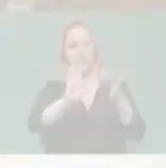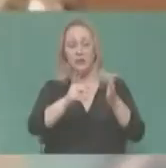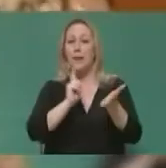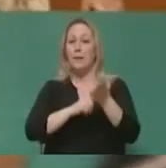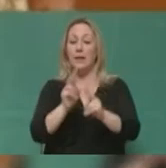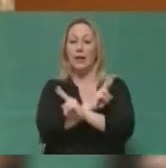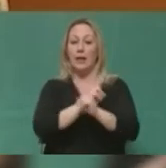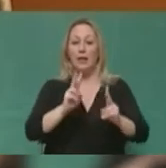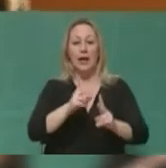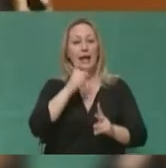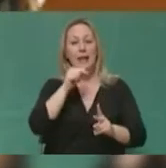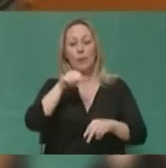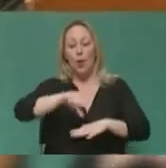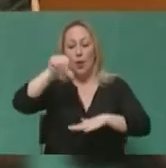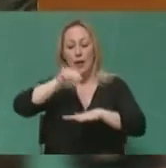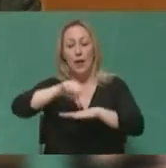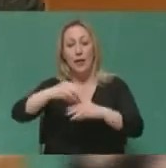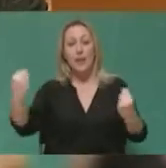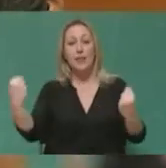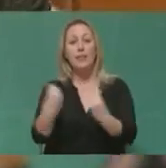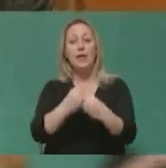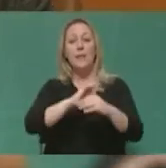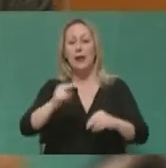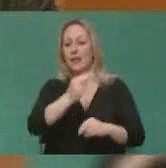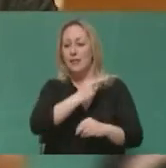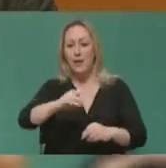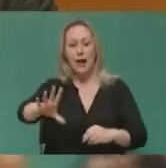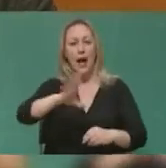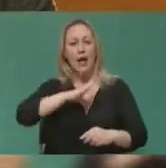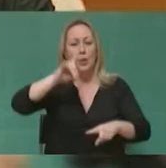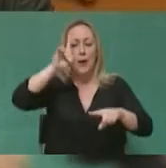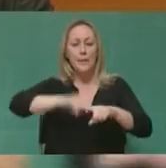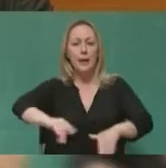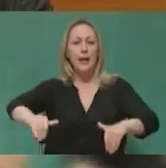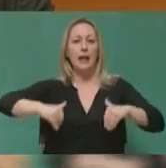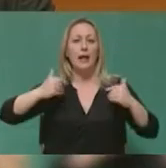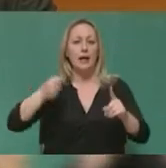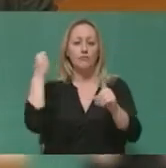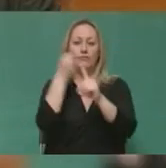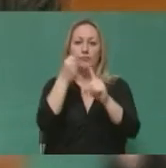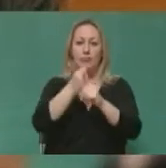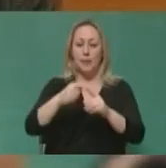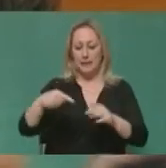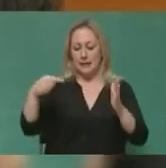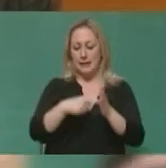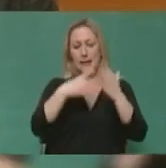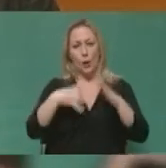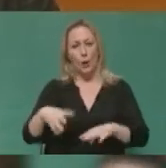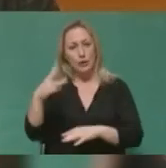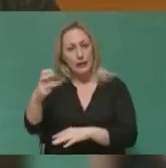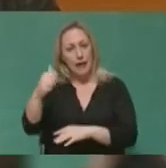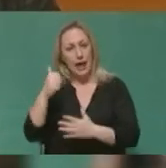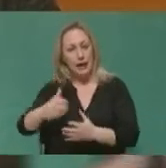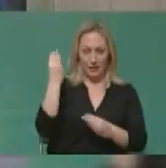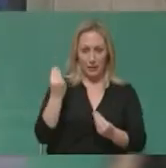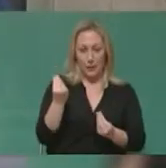αγνοεί. Δεν τις πρέπουν τις πόλεις μας και των ηρωικών λαϊκών της αγώνων σαν το 36 να τιμά όσους